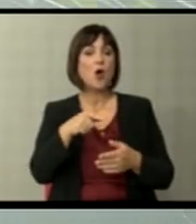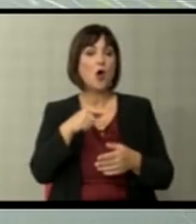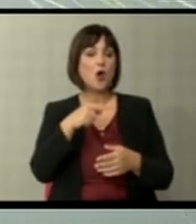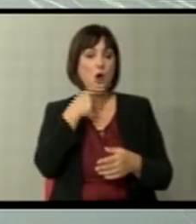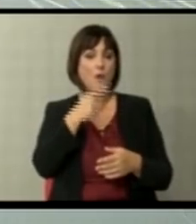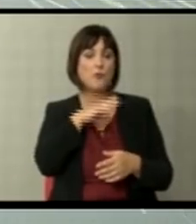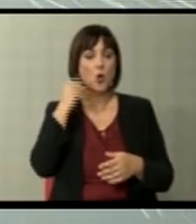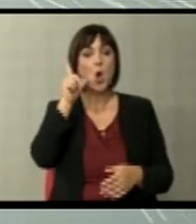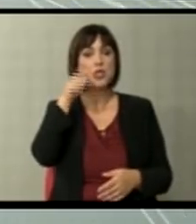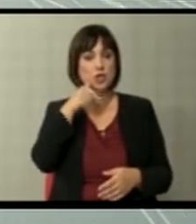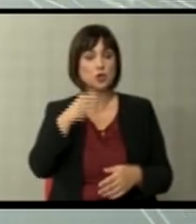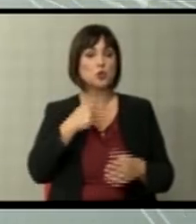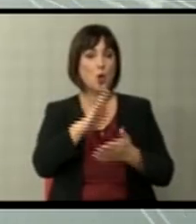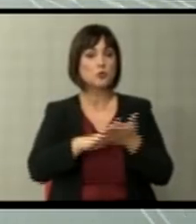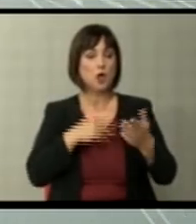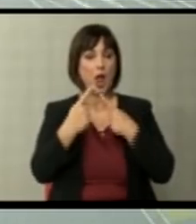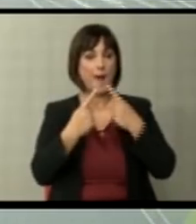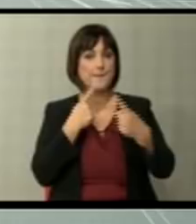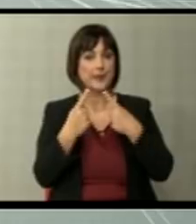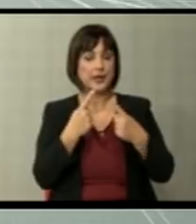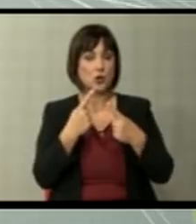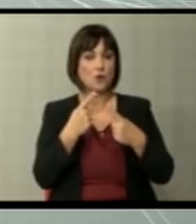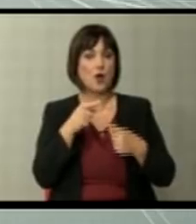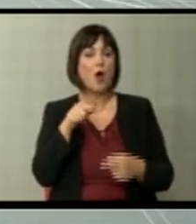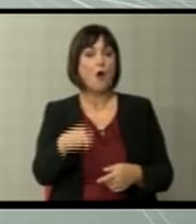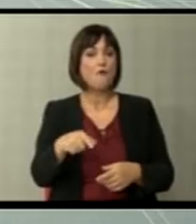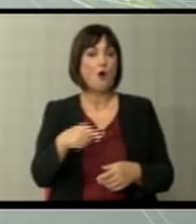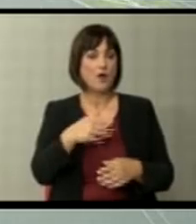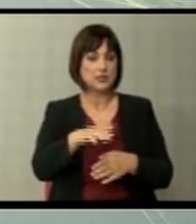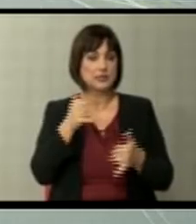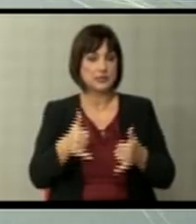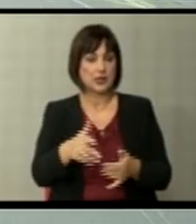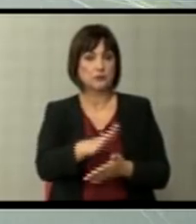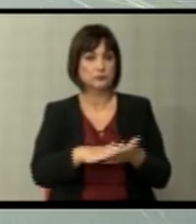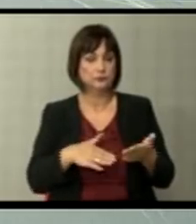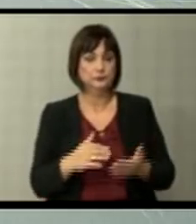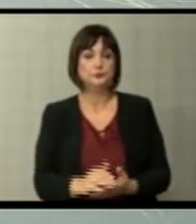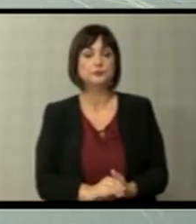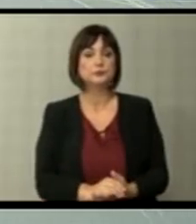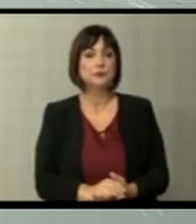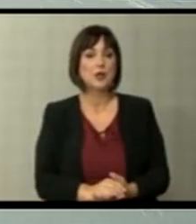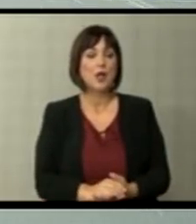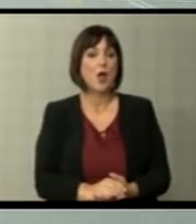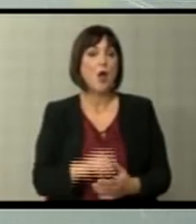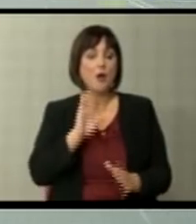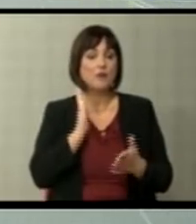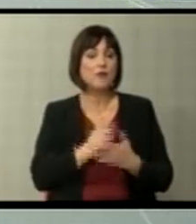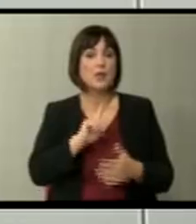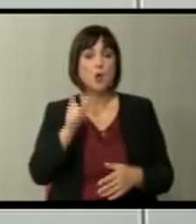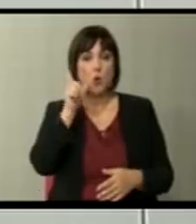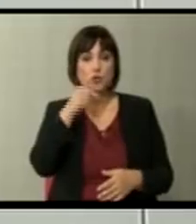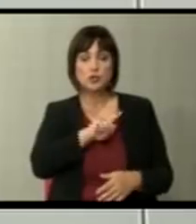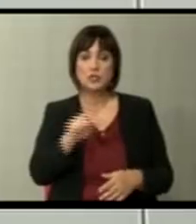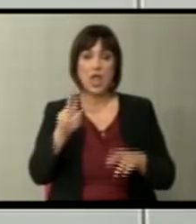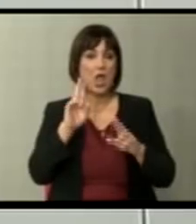многу тешко да преговори во оваа сесија? Парејално е многу тешко, но не е